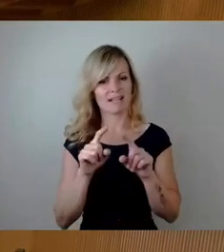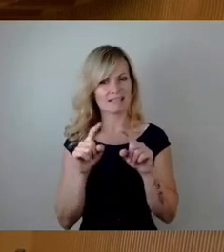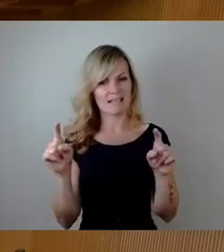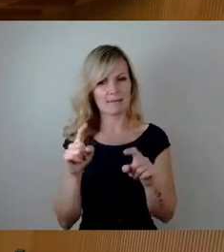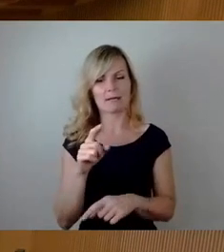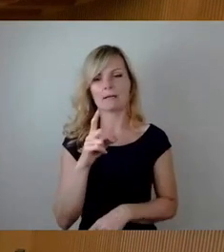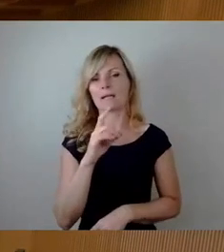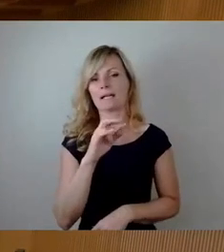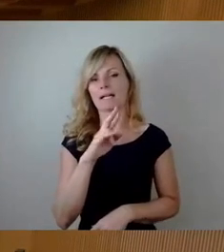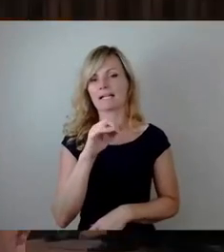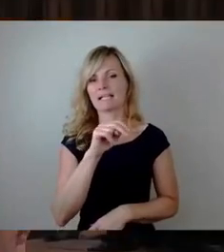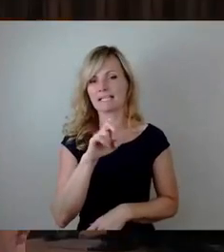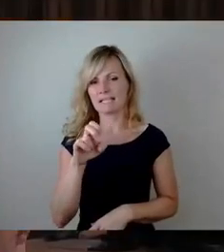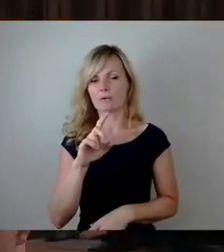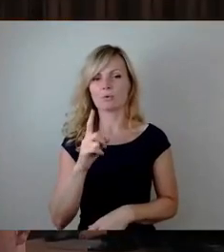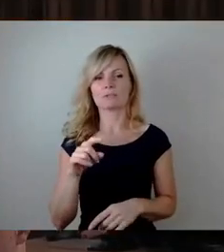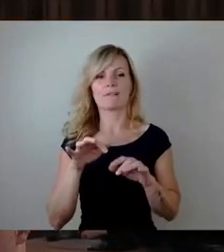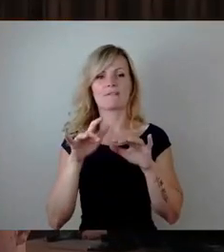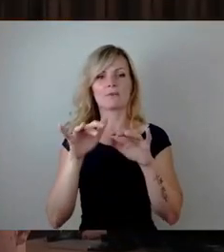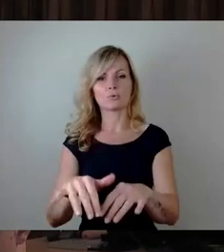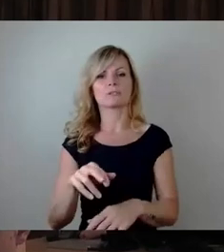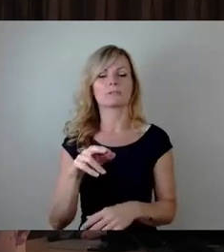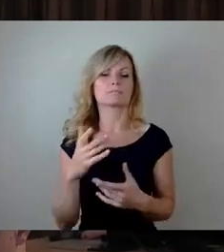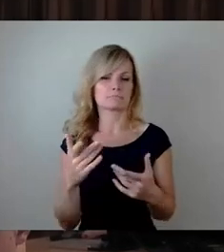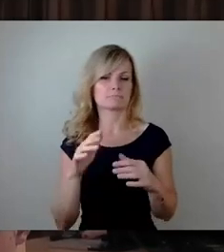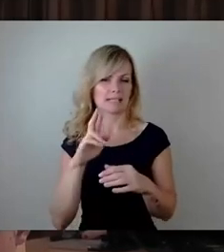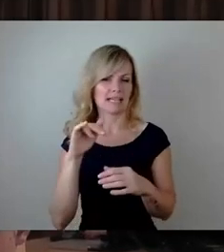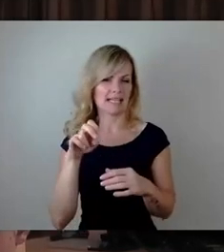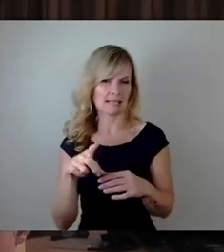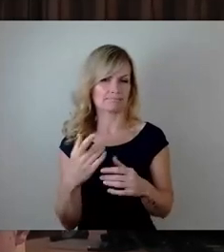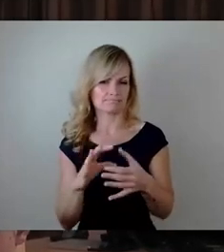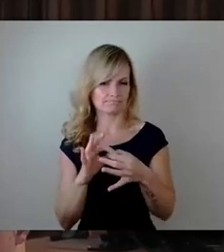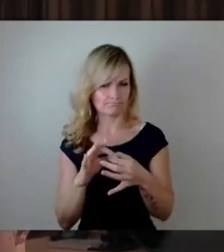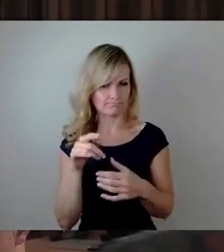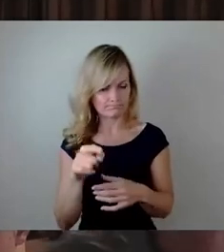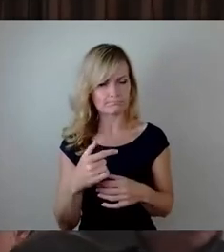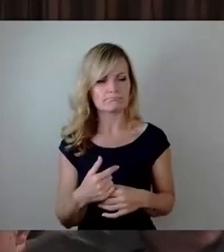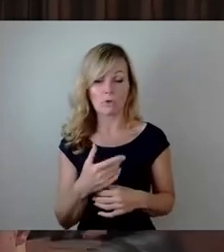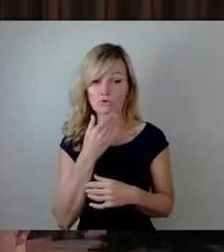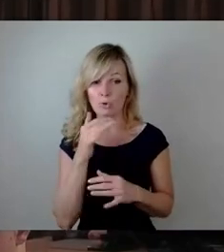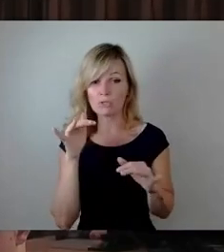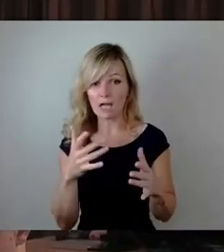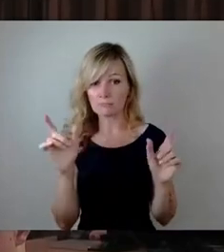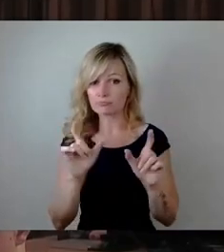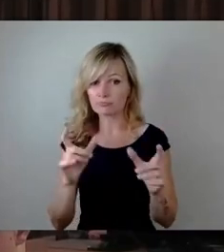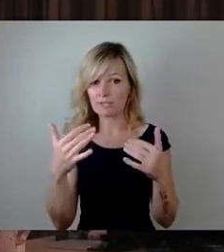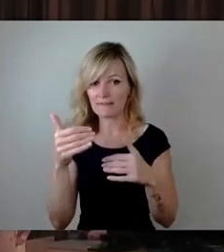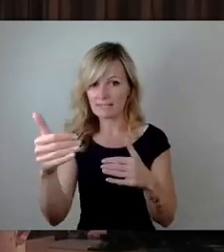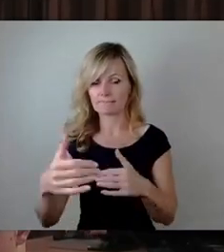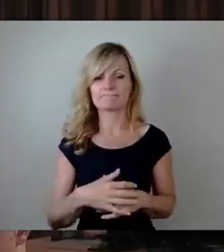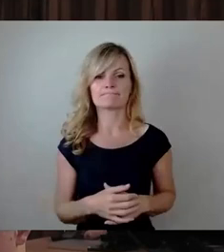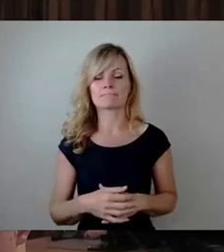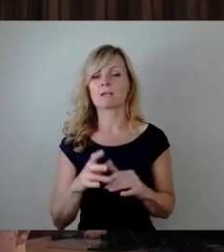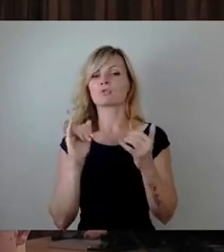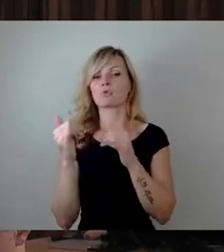dass die Konzerte stattgefunden haben. Die Tourismusbranche hat sich auch sehr darüber gefreut. Es gab allerdings ja ein paar Kritikpunkte. Einerseits